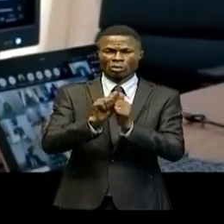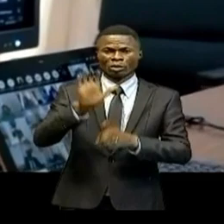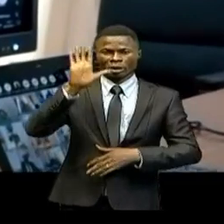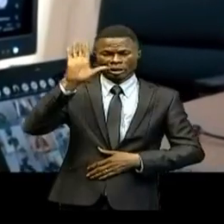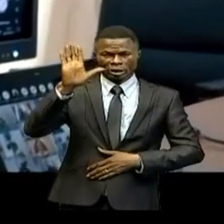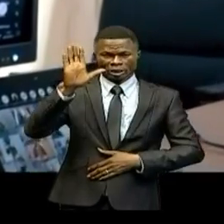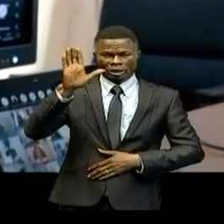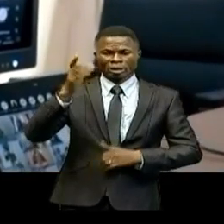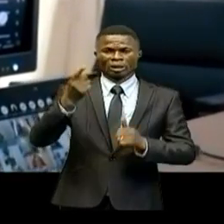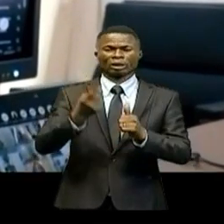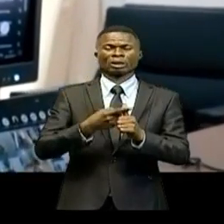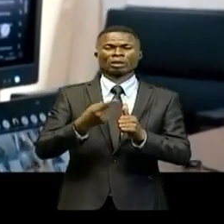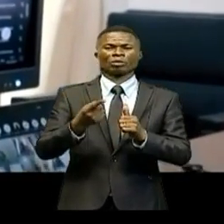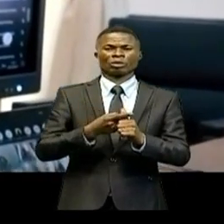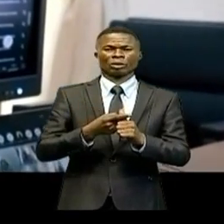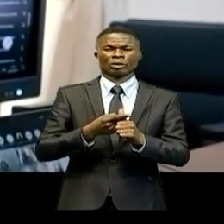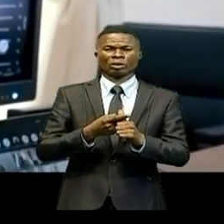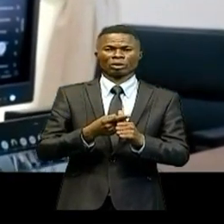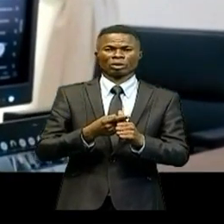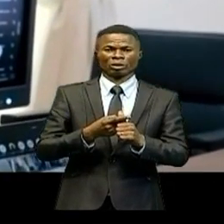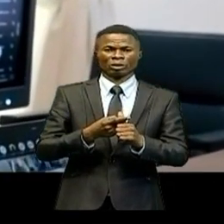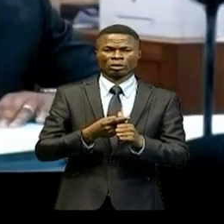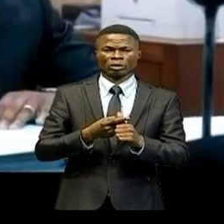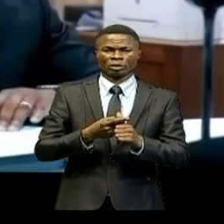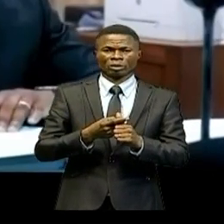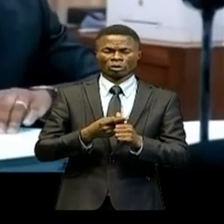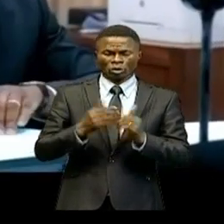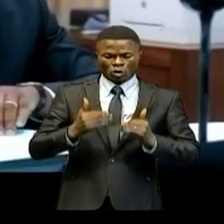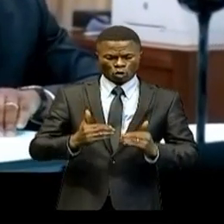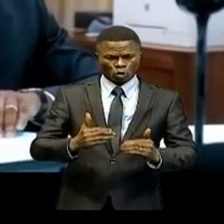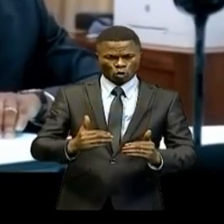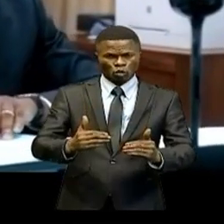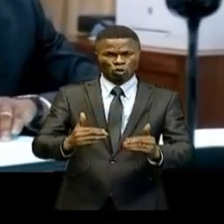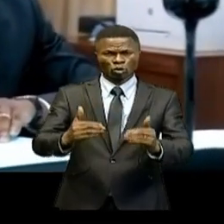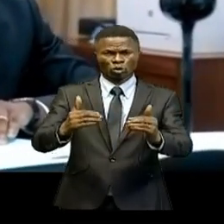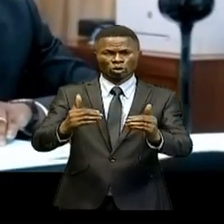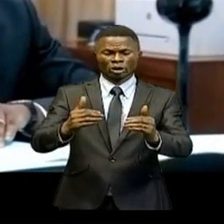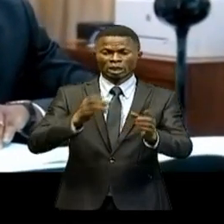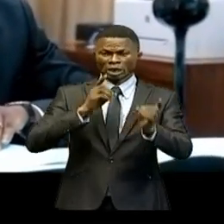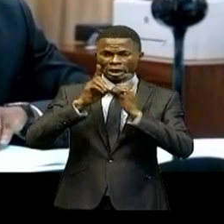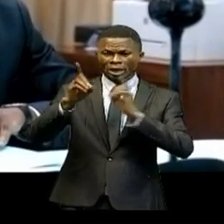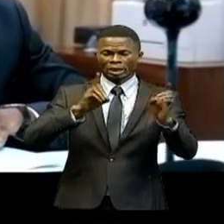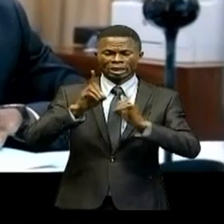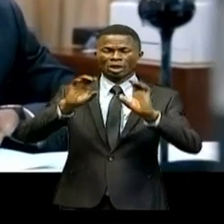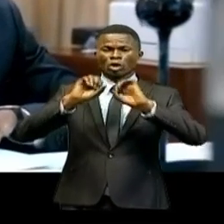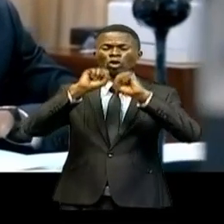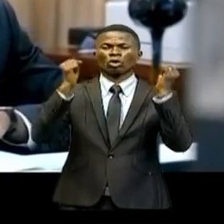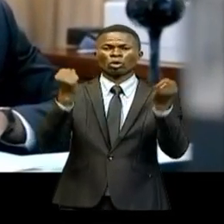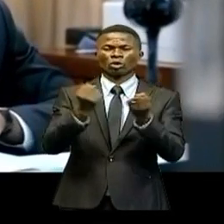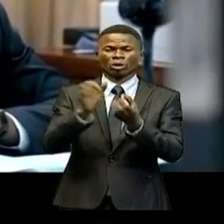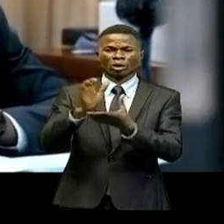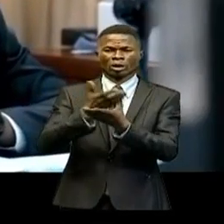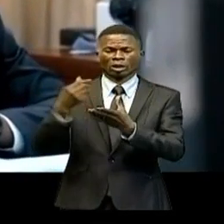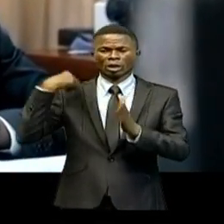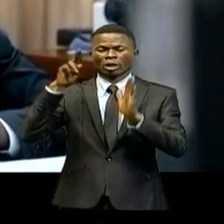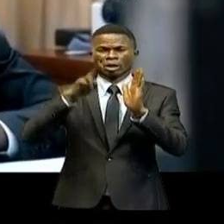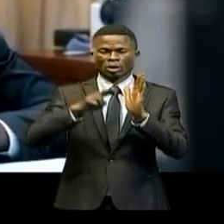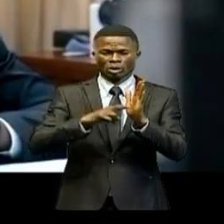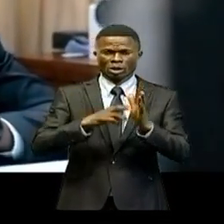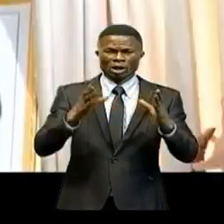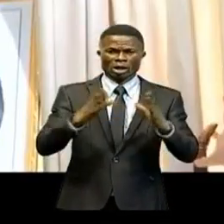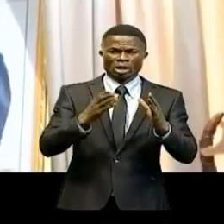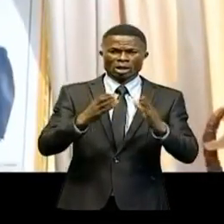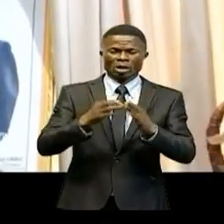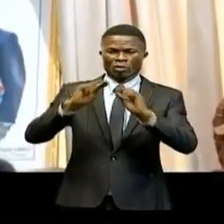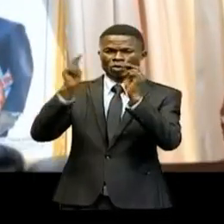pour un accès équitable aux vaccins. Comme il l'avait fait à Paris en mai de cette année, les porte-voix du continent...